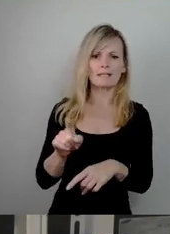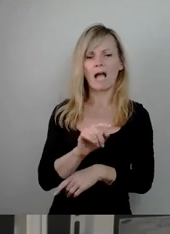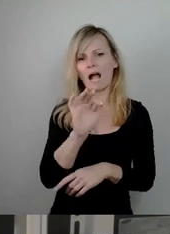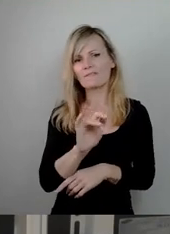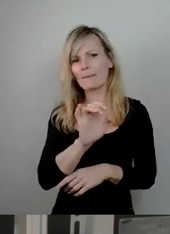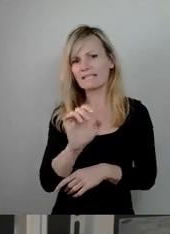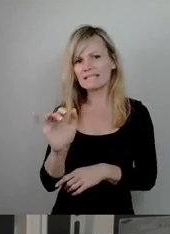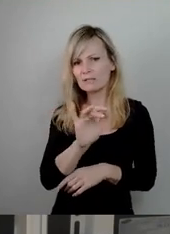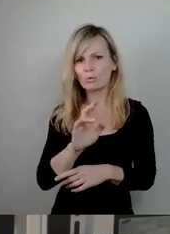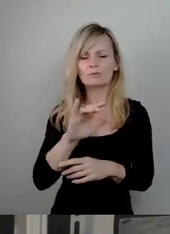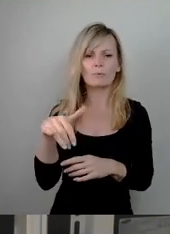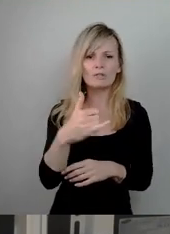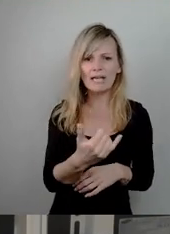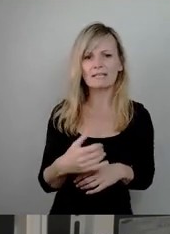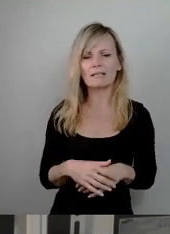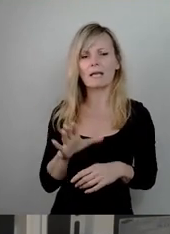mittendrin mit Kopf und Ball.